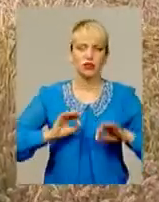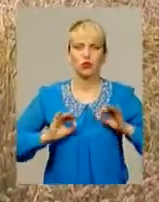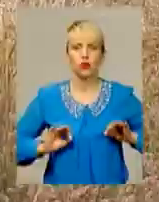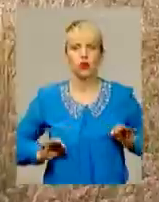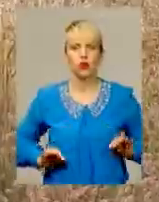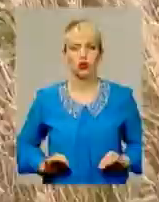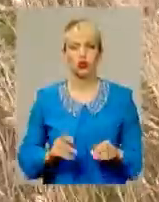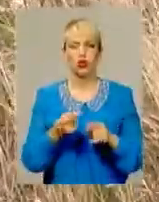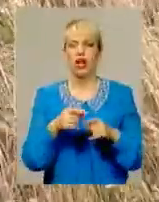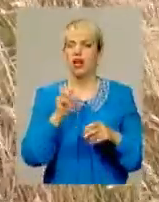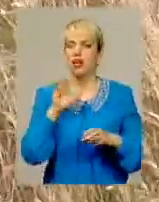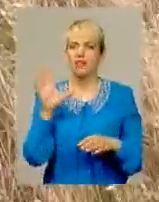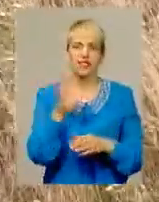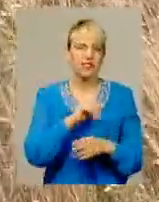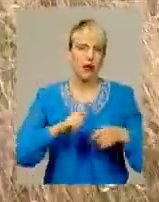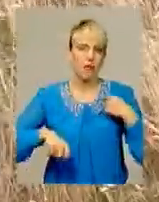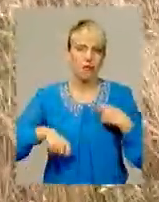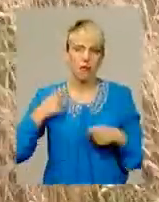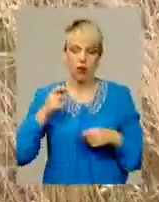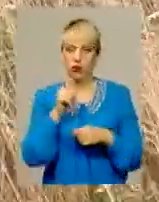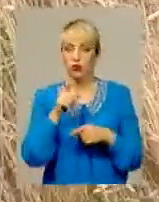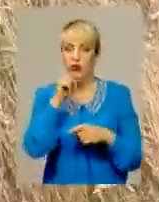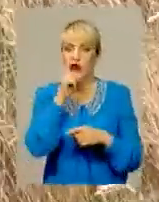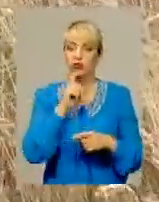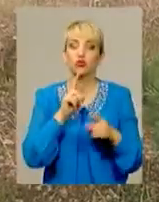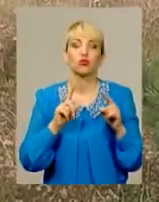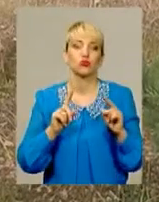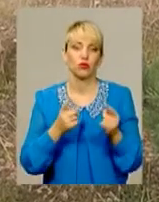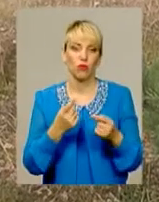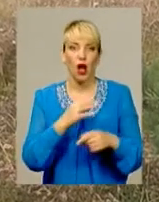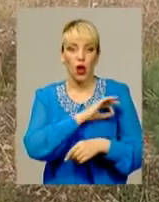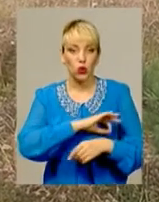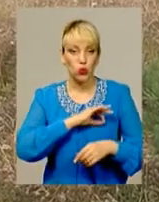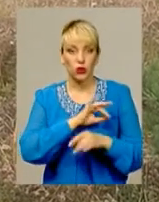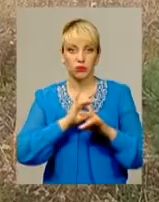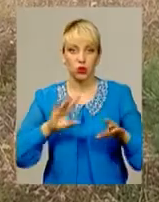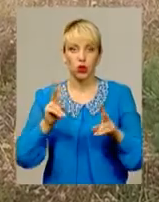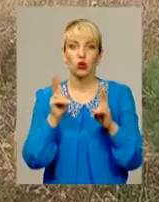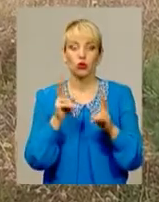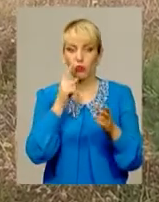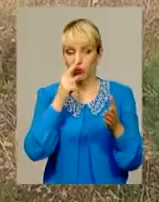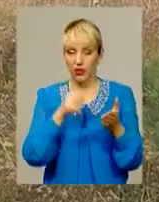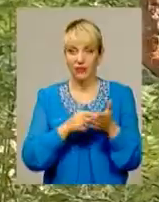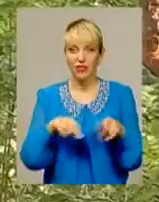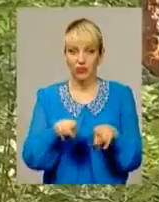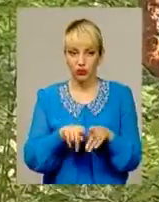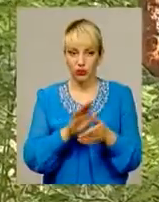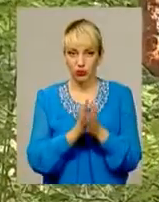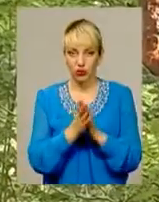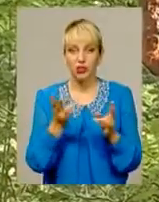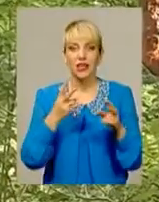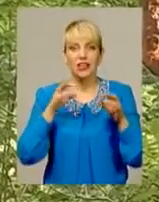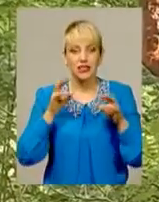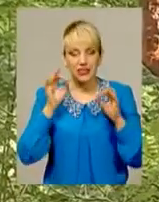інспекції. Але все марно, і вони не розуміють, чому. Пояснення дає юрист, аби всі, хто опинився в такій чи подібній ситуації, знав,